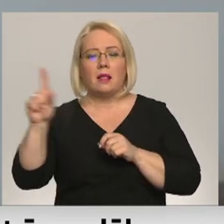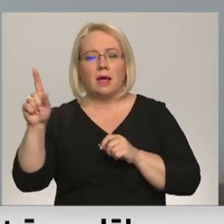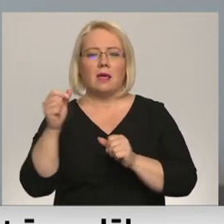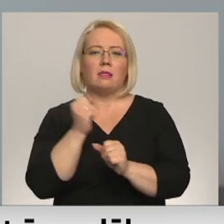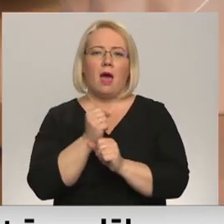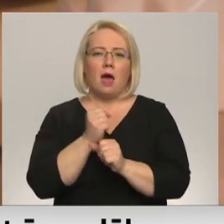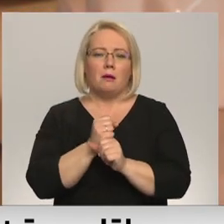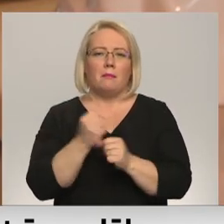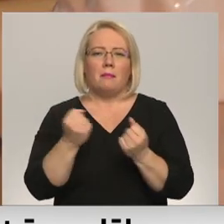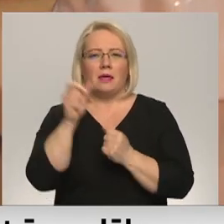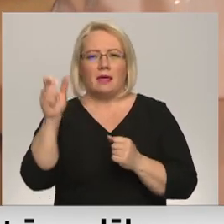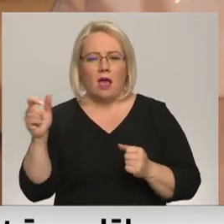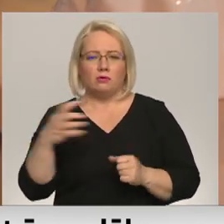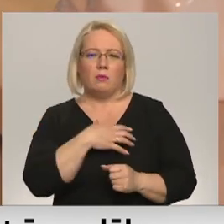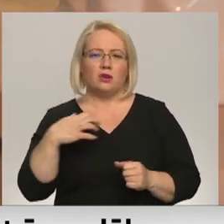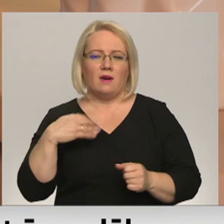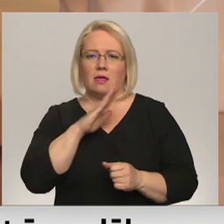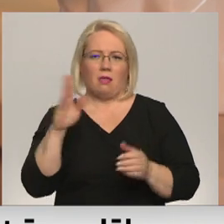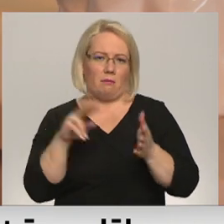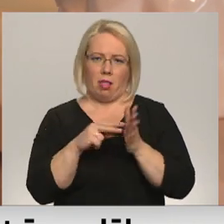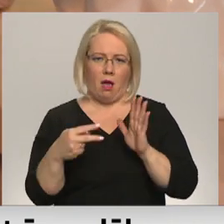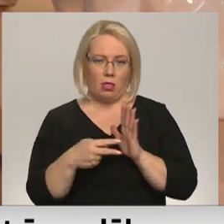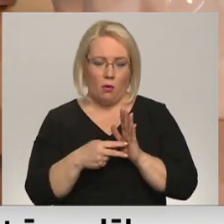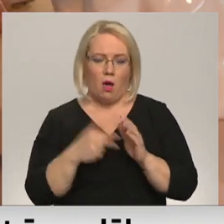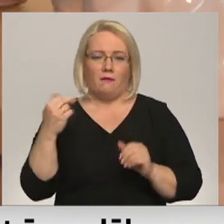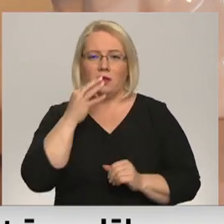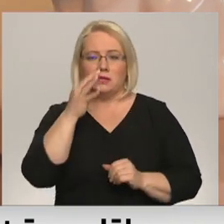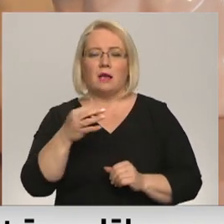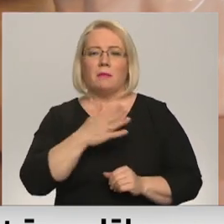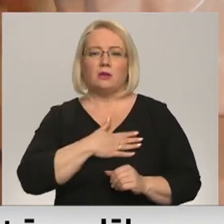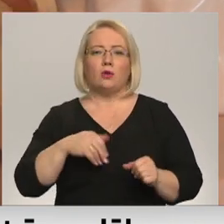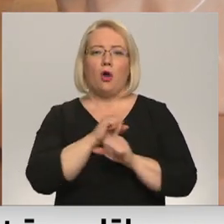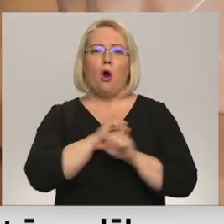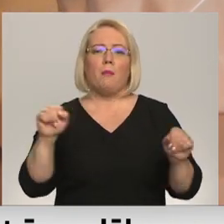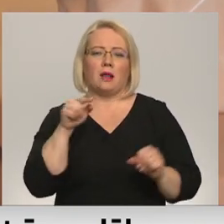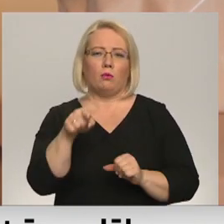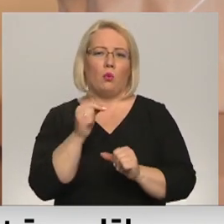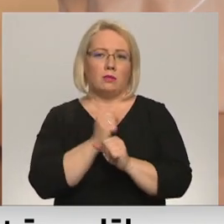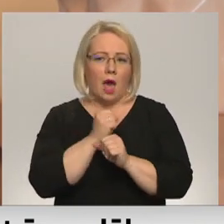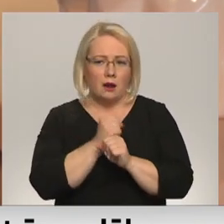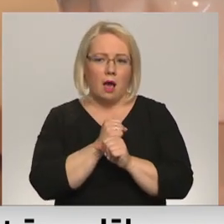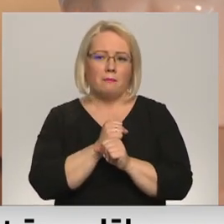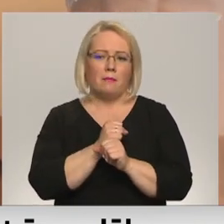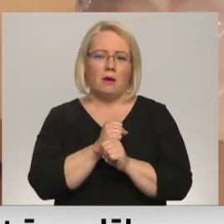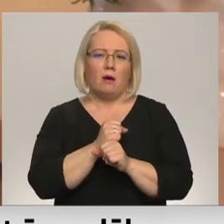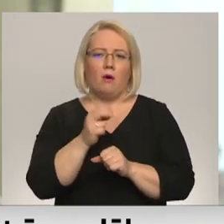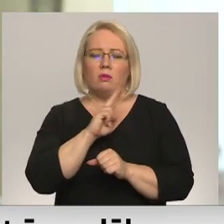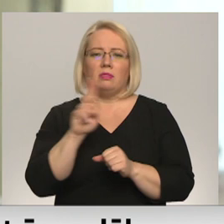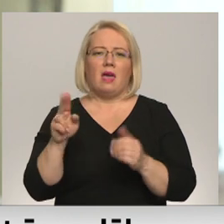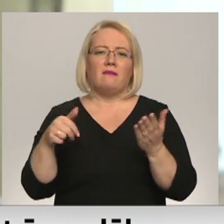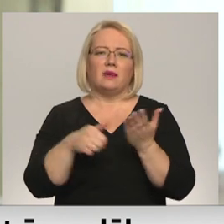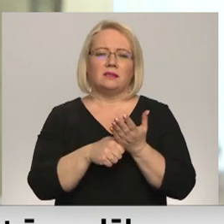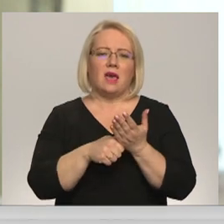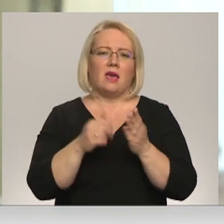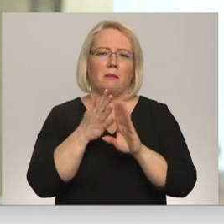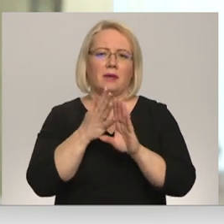kapacitāti pašvaldība neplāno. Nu, vismaz mēs to ļoti operatīvi daram un nefiksējam pagaidām. Tas